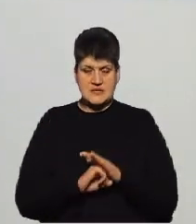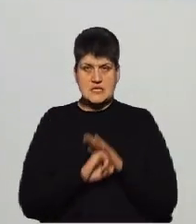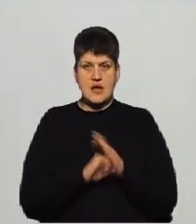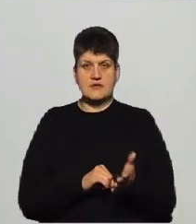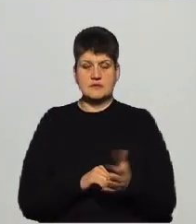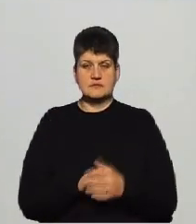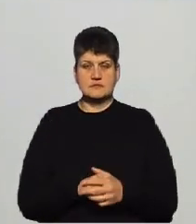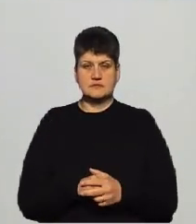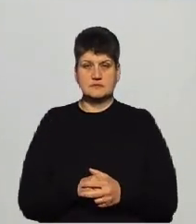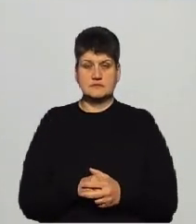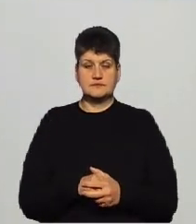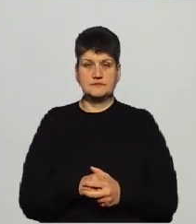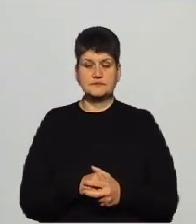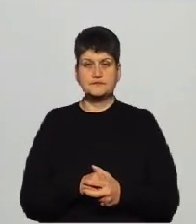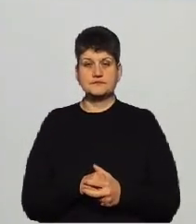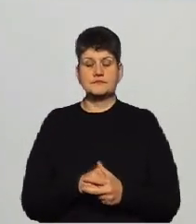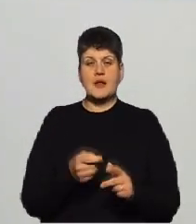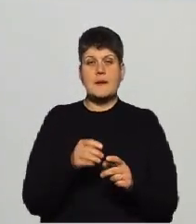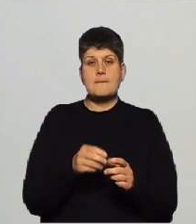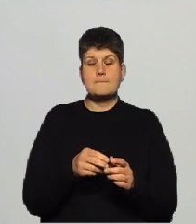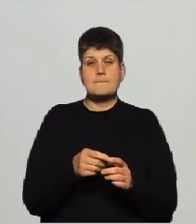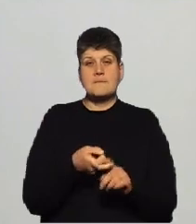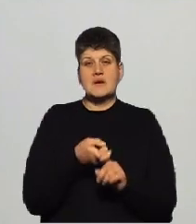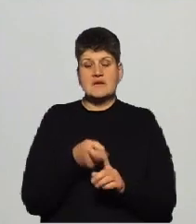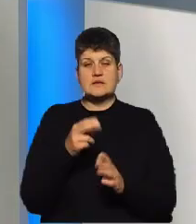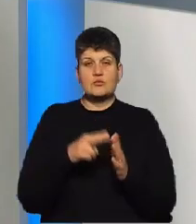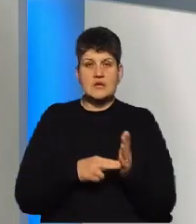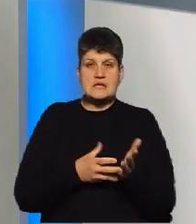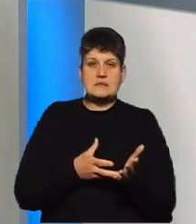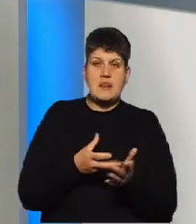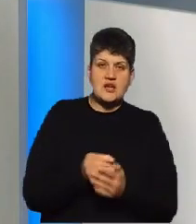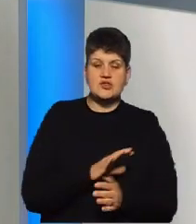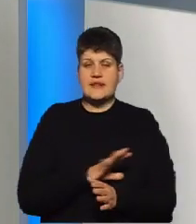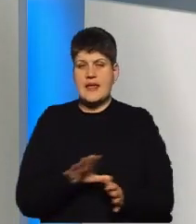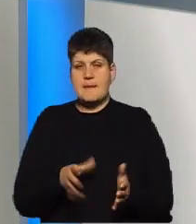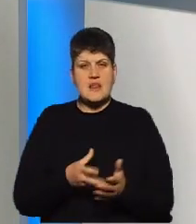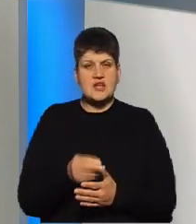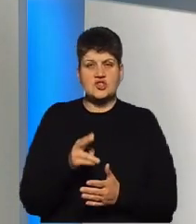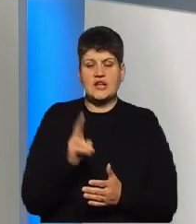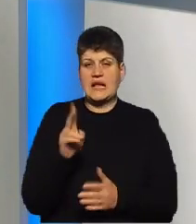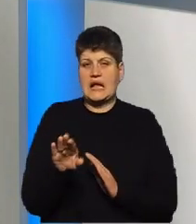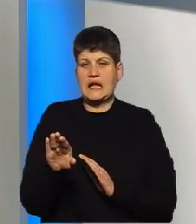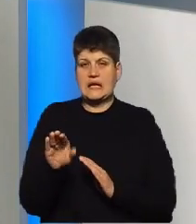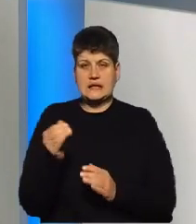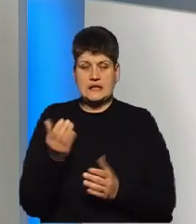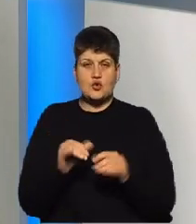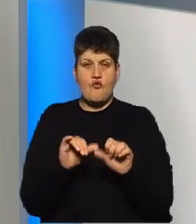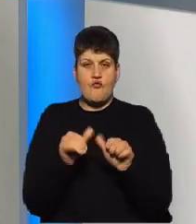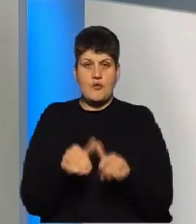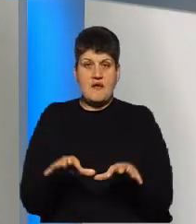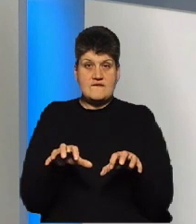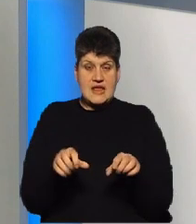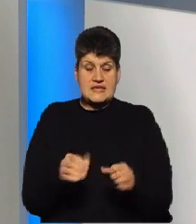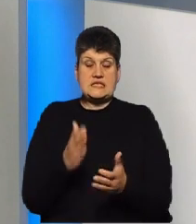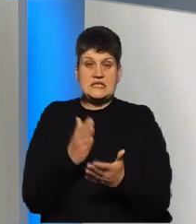Прив'язка податку до кредиту сплачений кредит, чи не сплачений кредит. Якщо оформлена власність на цю